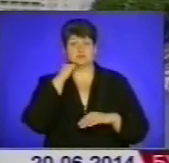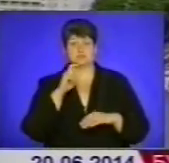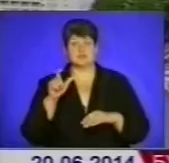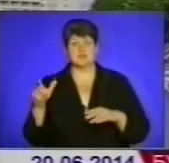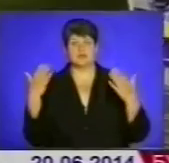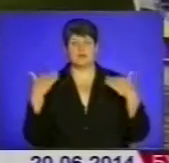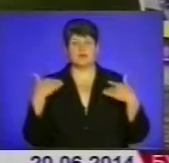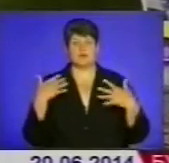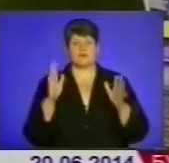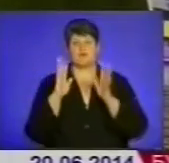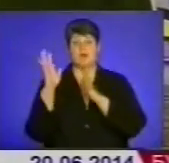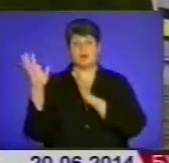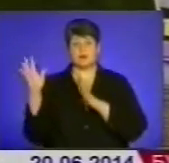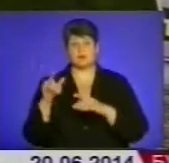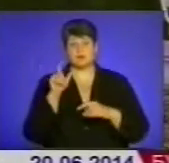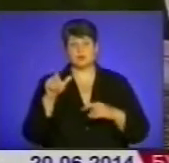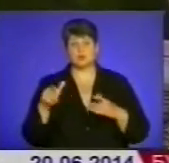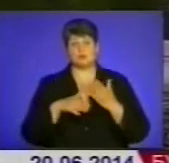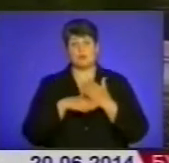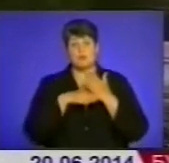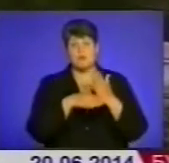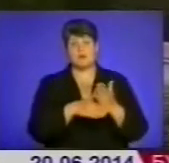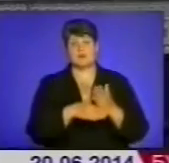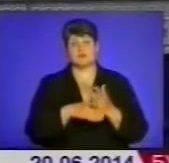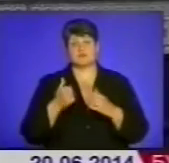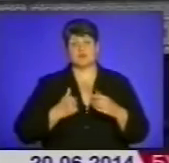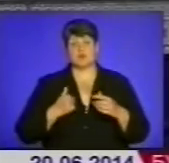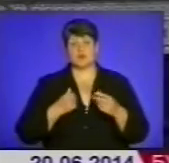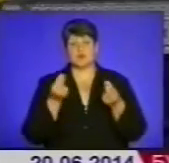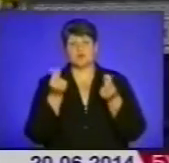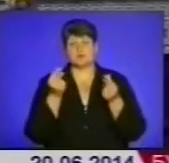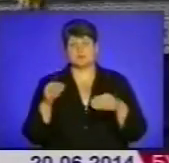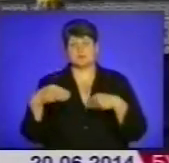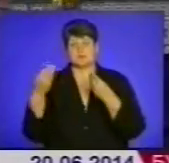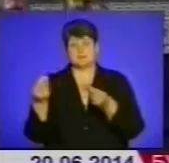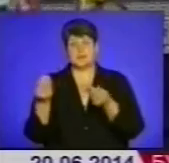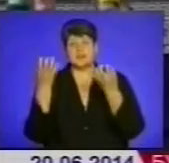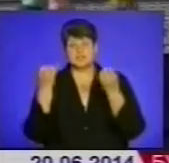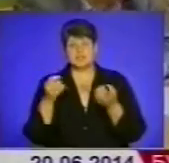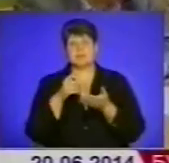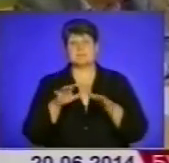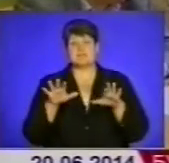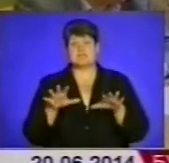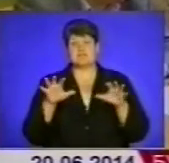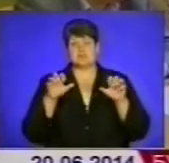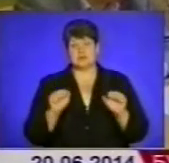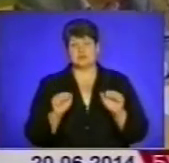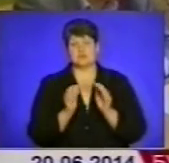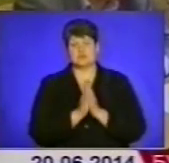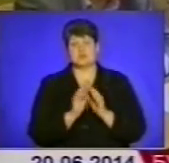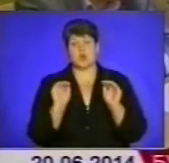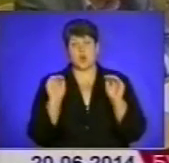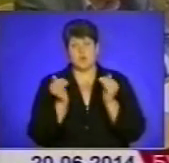у парках. Проте тутешні люди допомагають військовим у гарячих точках матеріально. А ще місцева влада закликає обмежити гучні